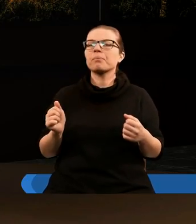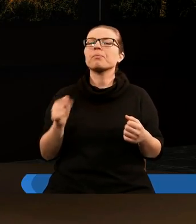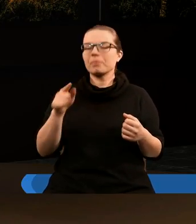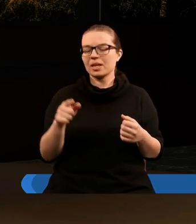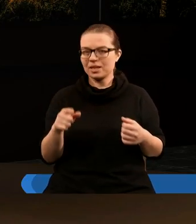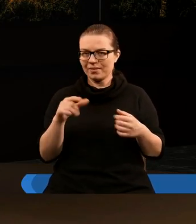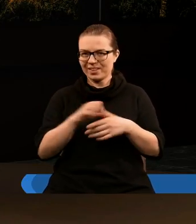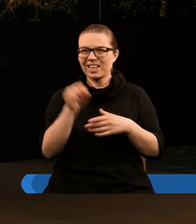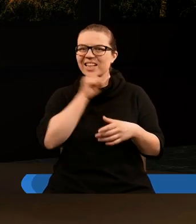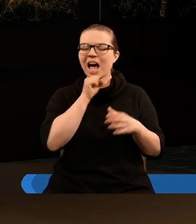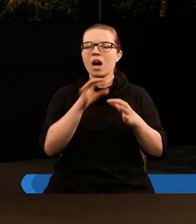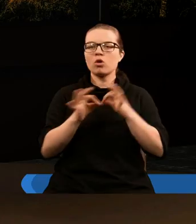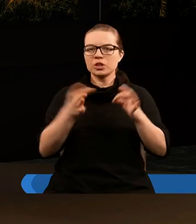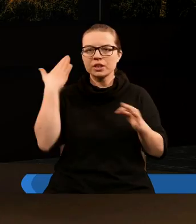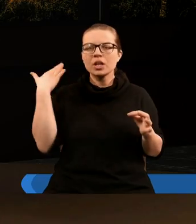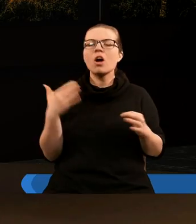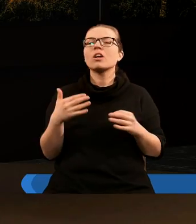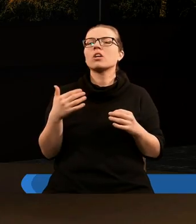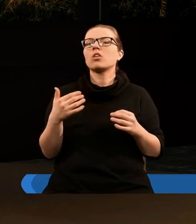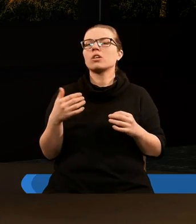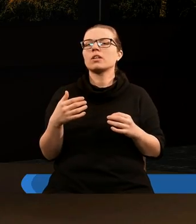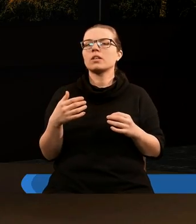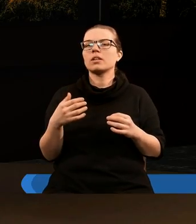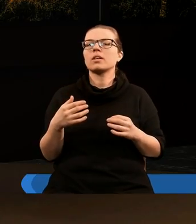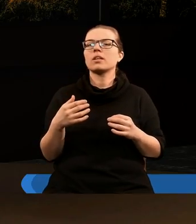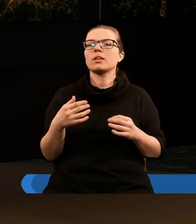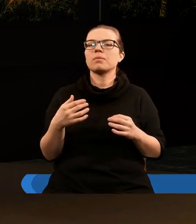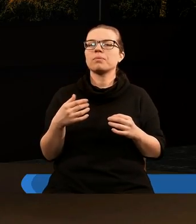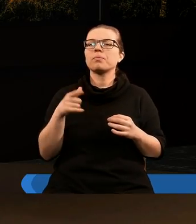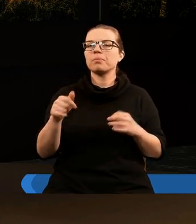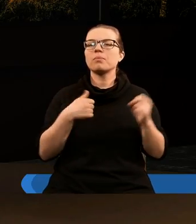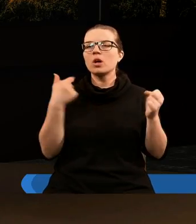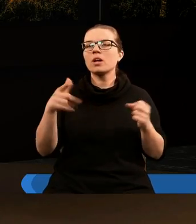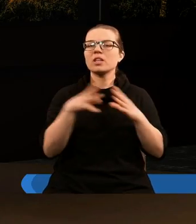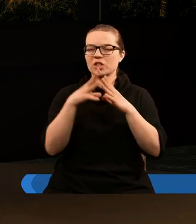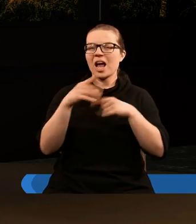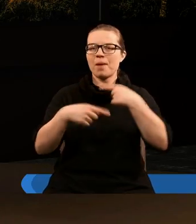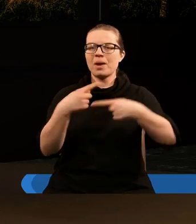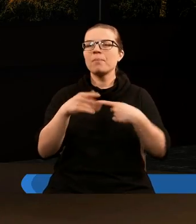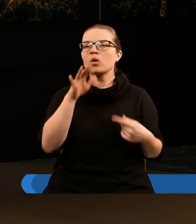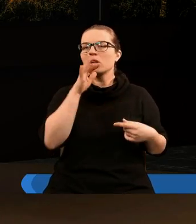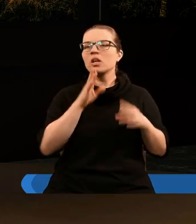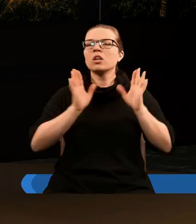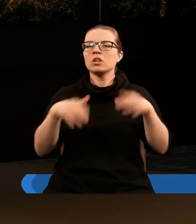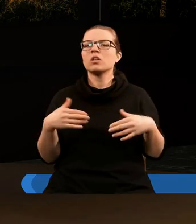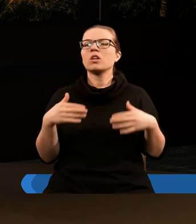jak był w starożytności, patrząc na obecne czasy, ponieważ 10 plemion izraelskich